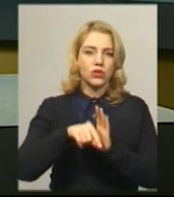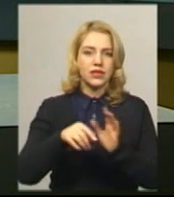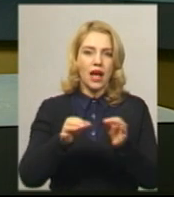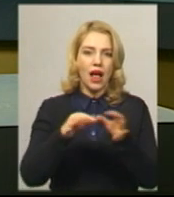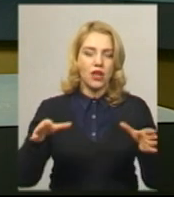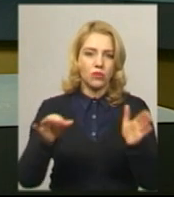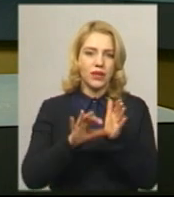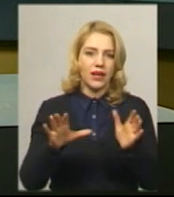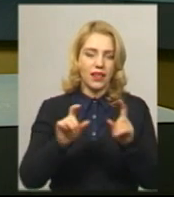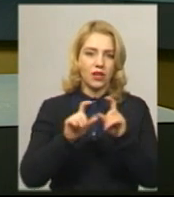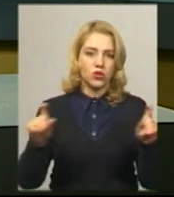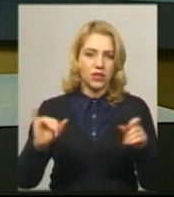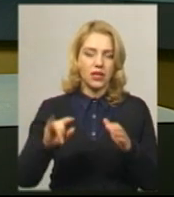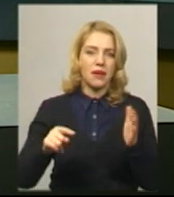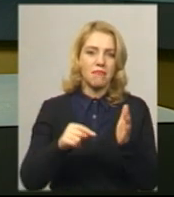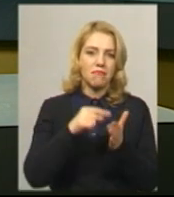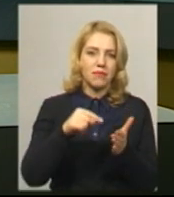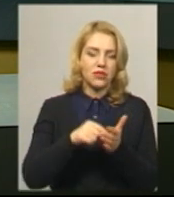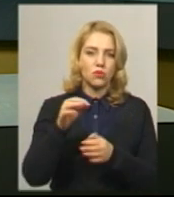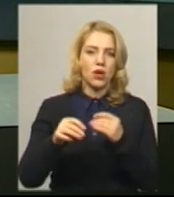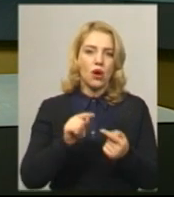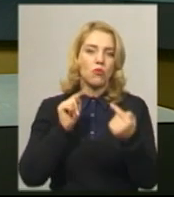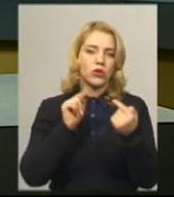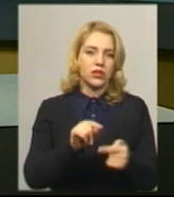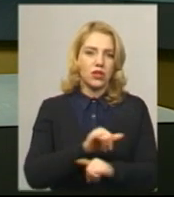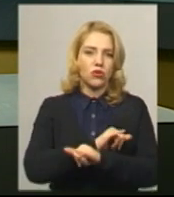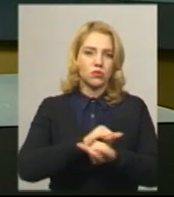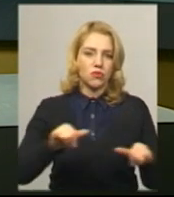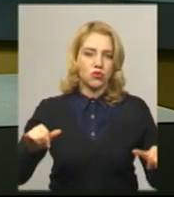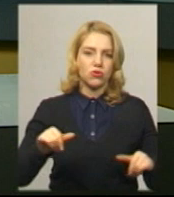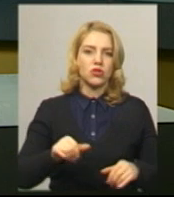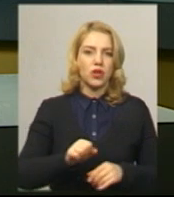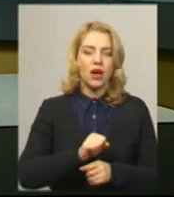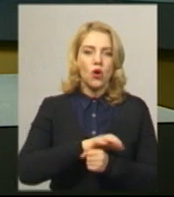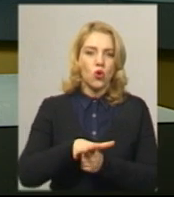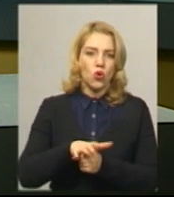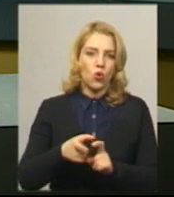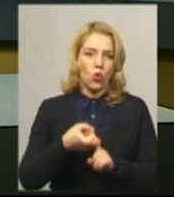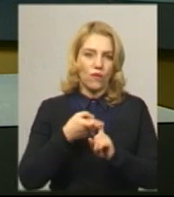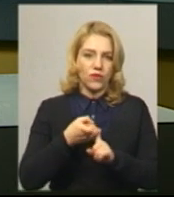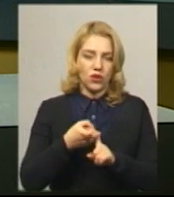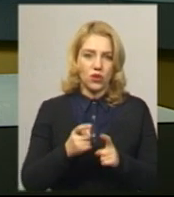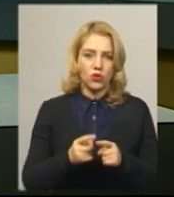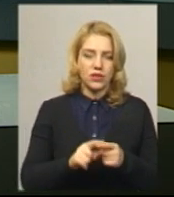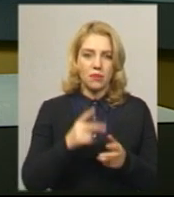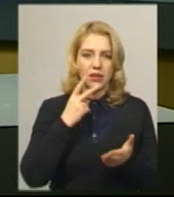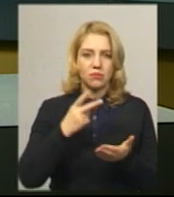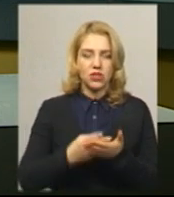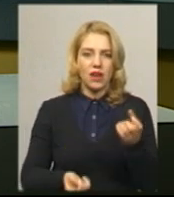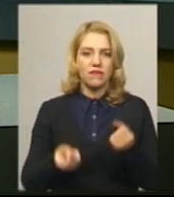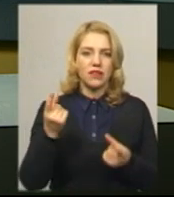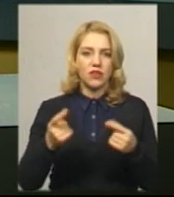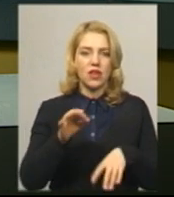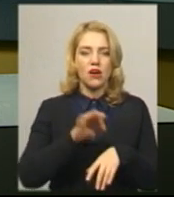електростанцій та міст-супутників по протидії і розповсюдженню коронавірусу. За словами міського голови, блокпост передбачає виявлення